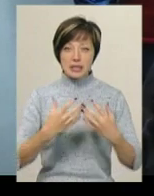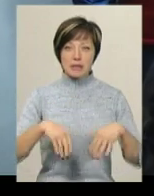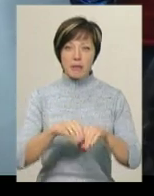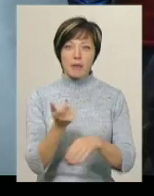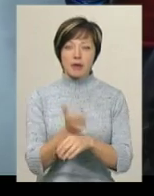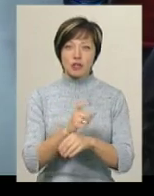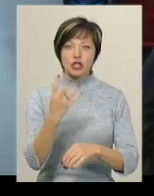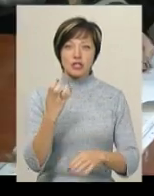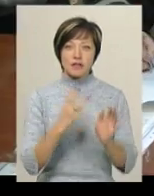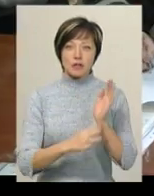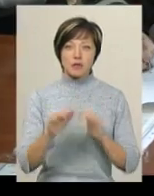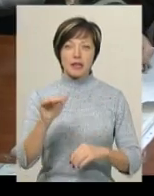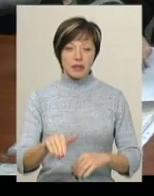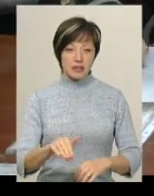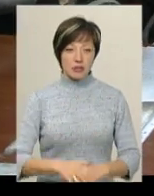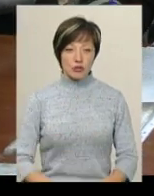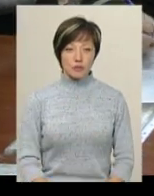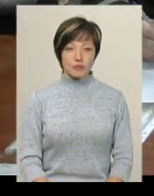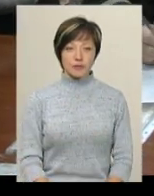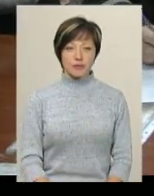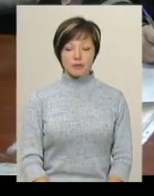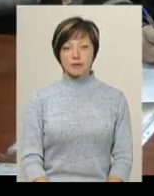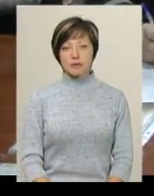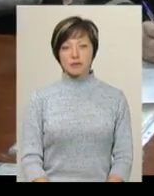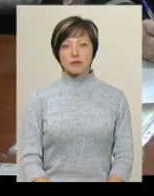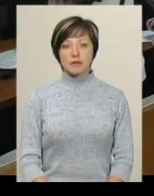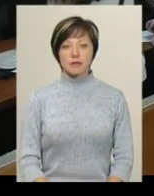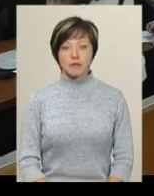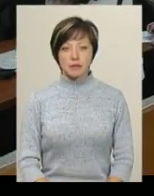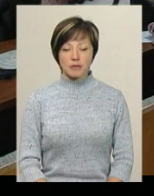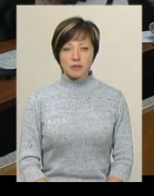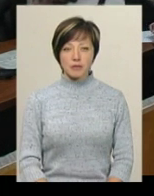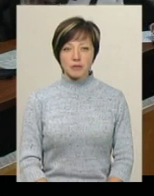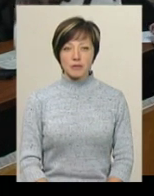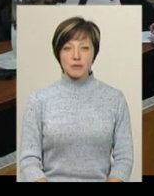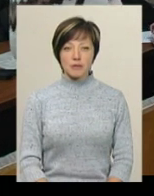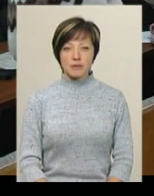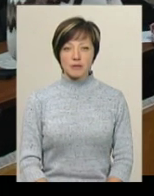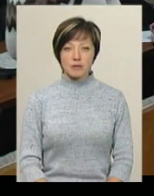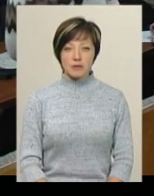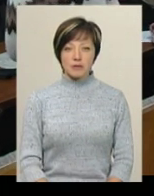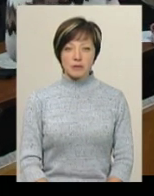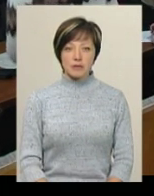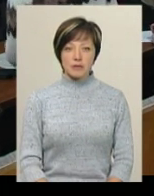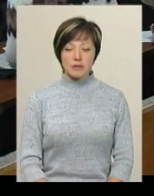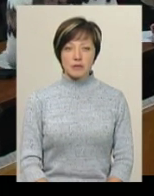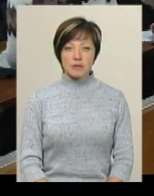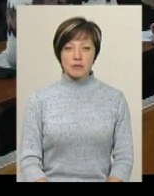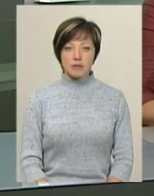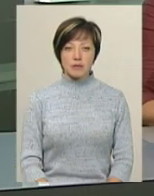перевищує 480 тисяч. Анастасія Олексюк, Дум'ян Цегольник, Олександр Горішевський, новини Поділя Центр.